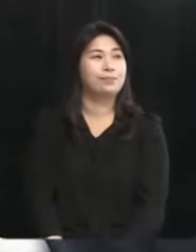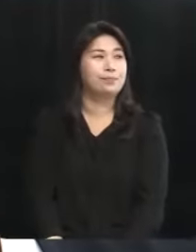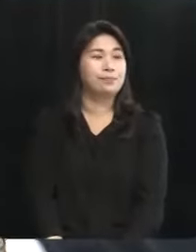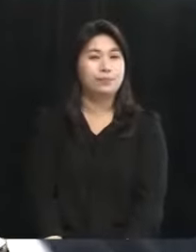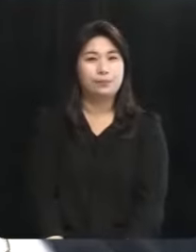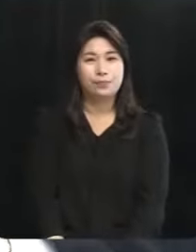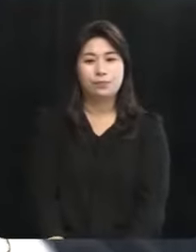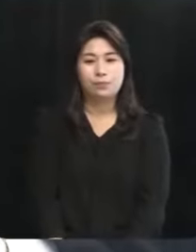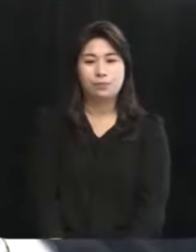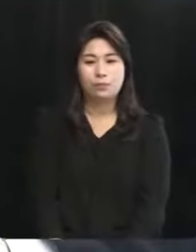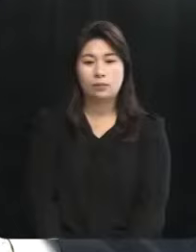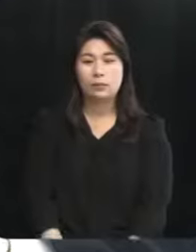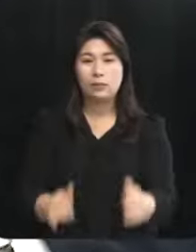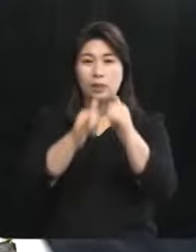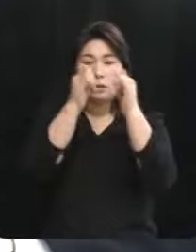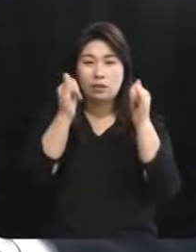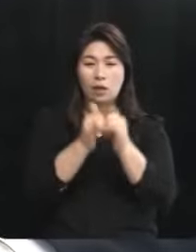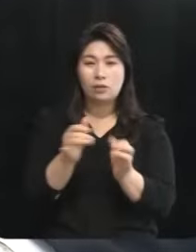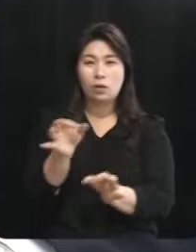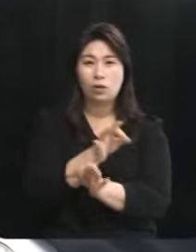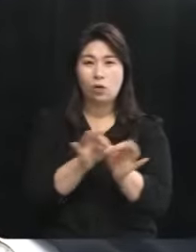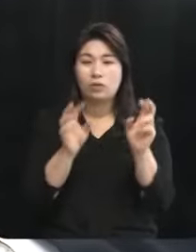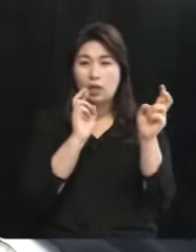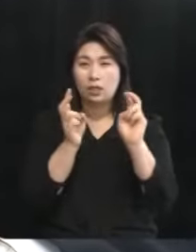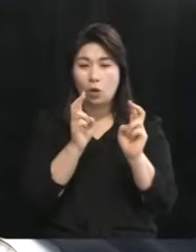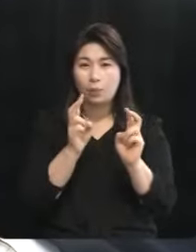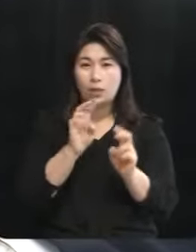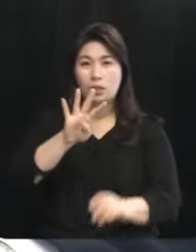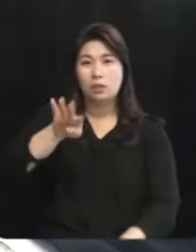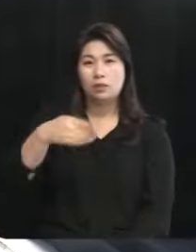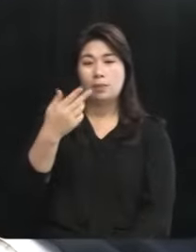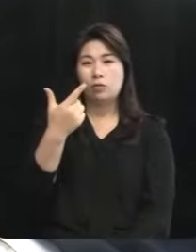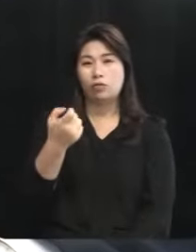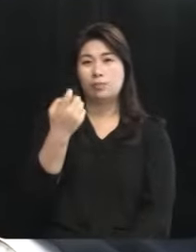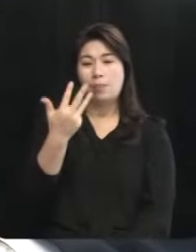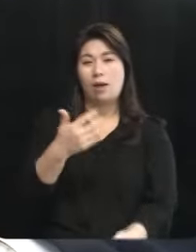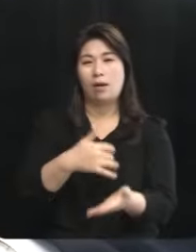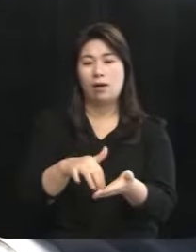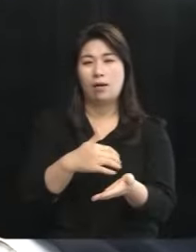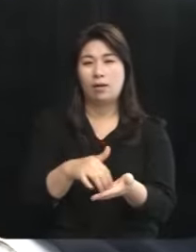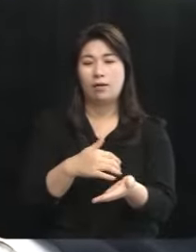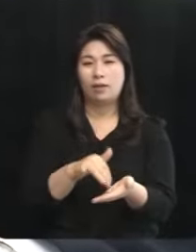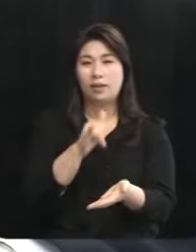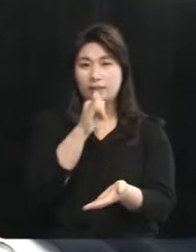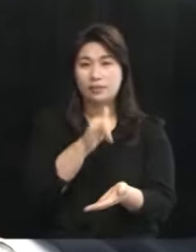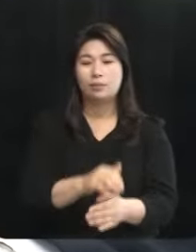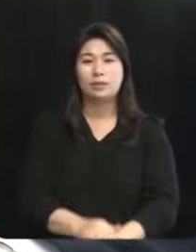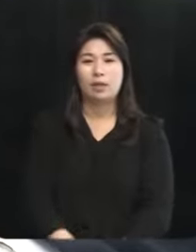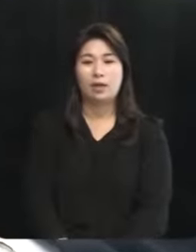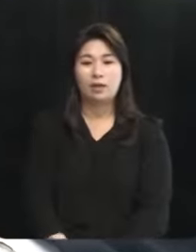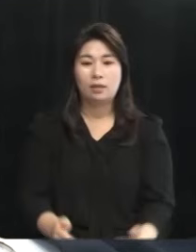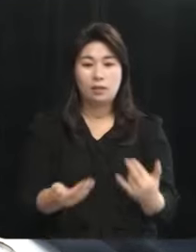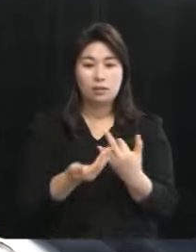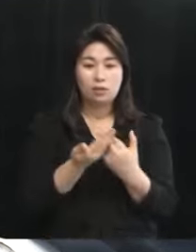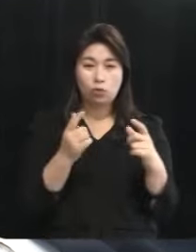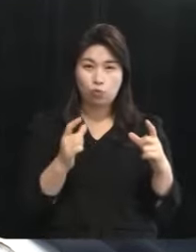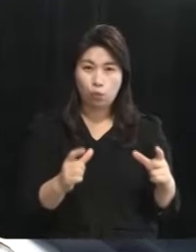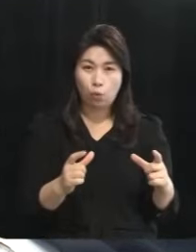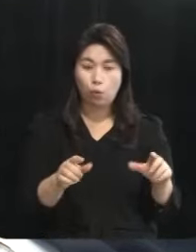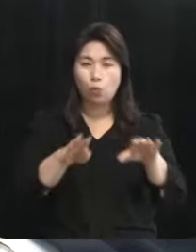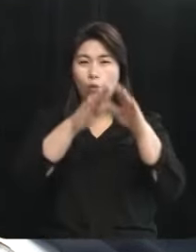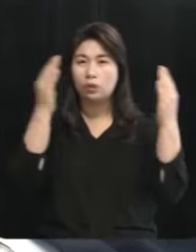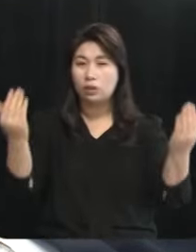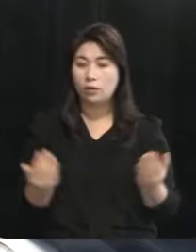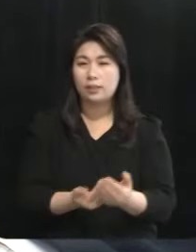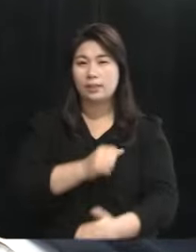사회적 경제 기업이 468개 정도 되죠 제주도 전체